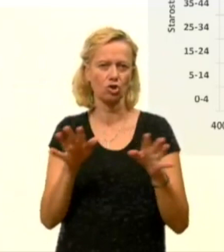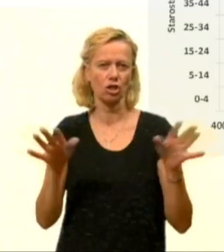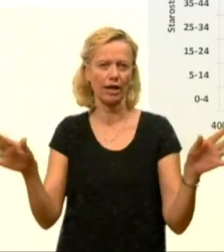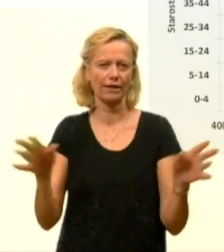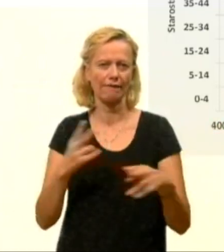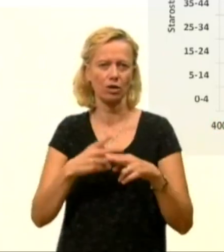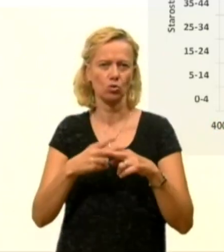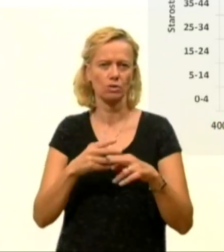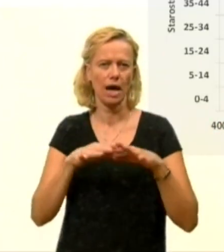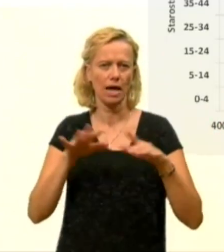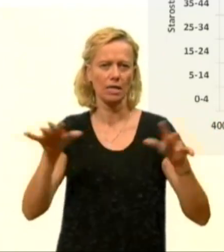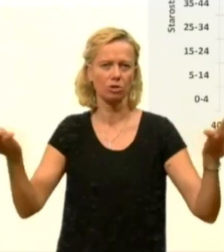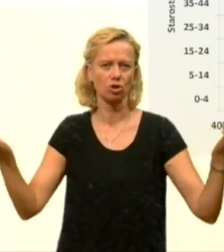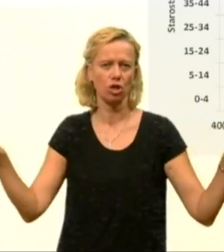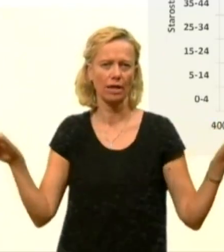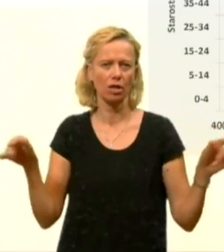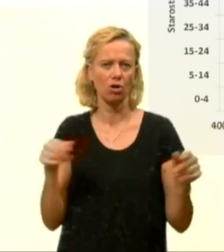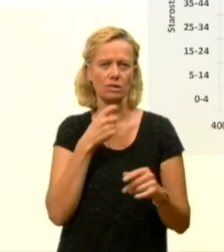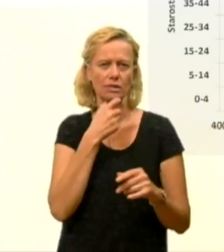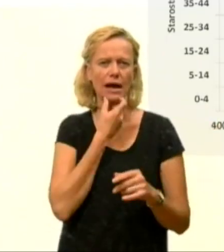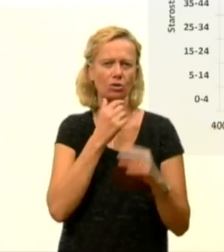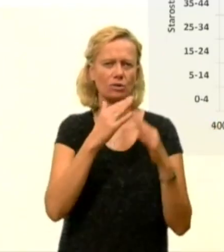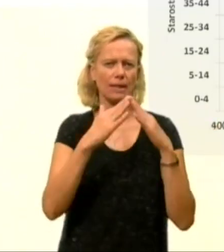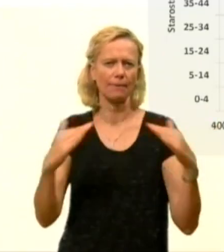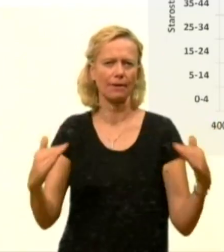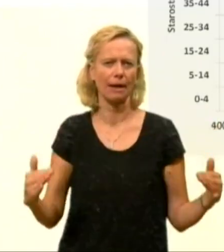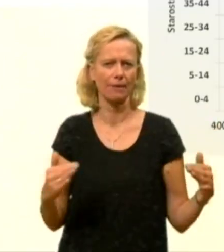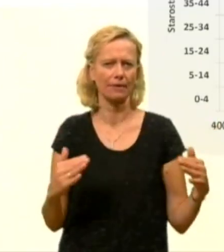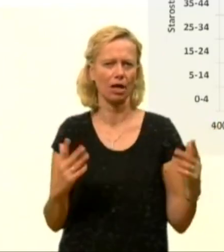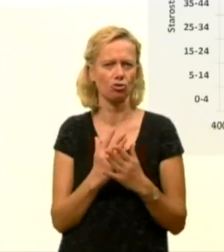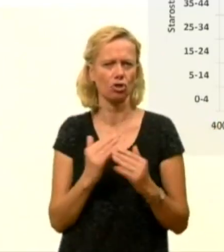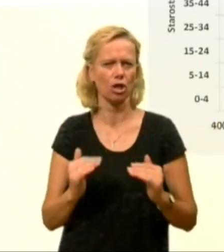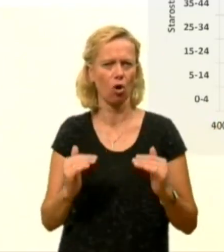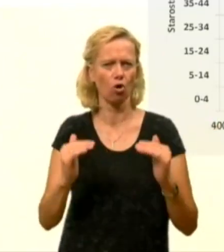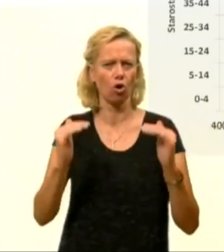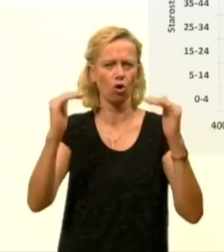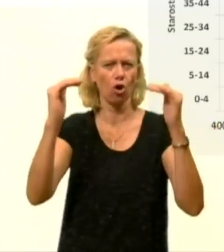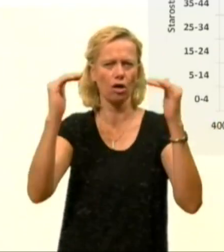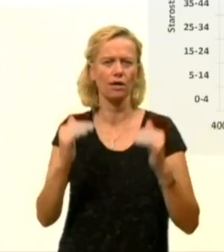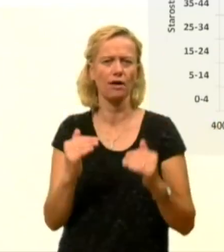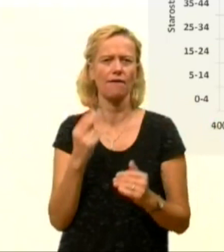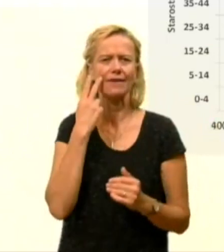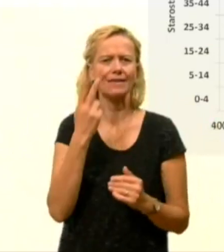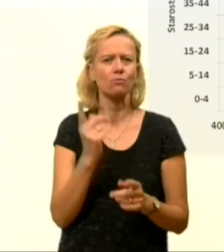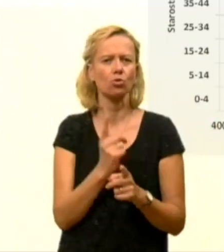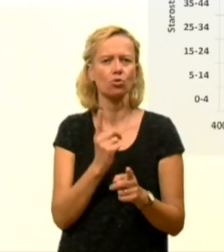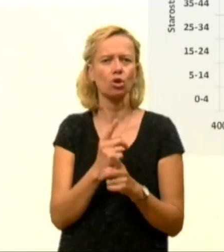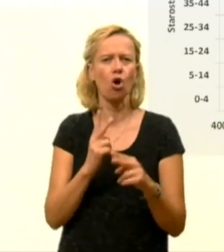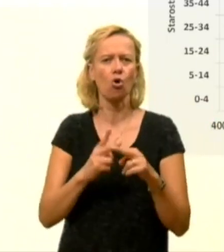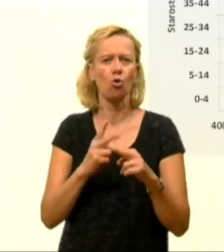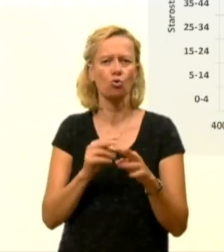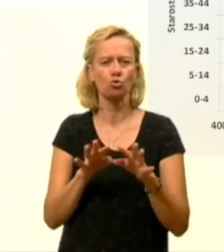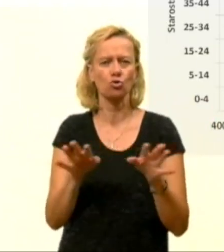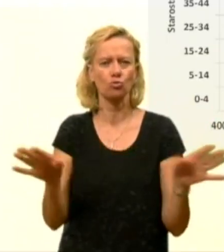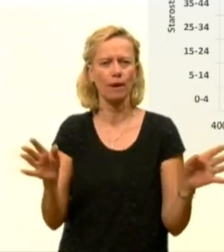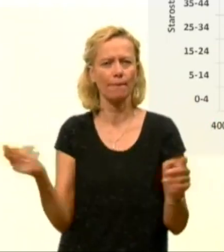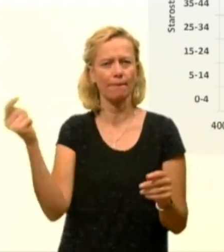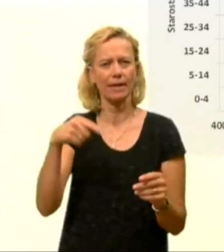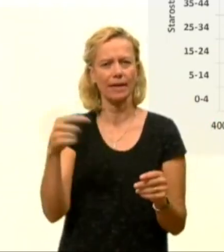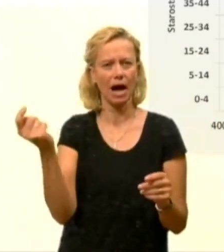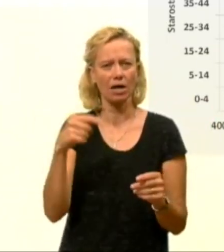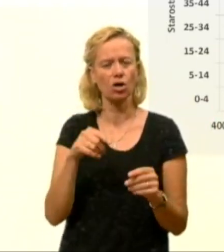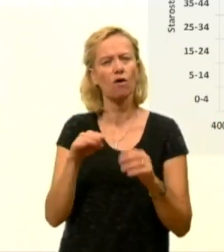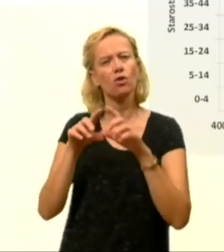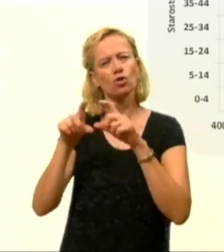nekako razpršeno, starostna piramida se premika na vzgor, vidimo tudi, da okužbe tudi prihajajo v